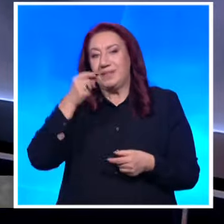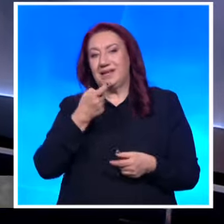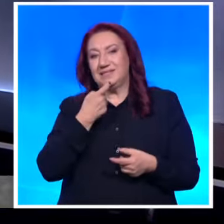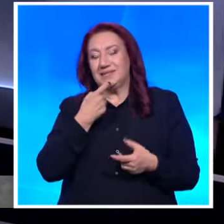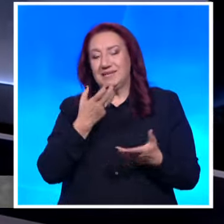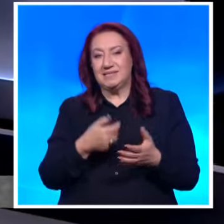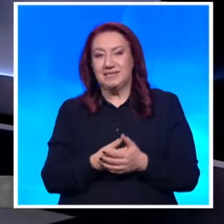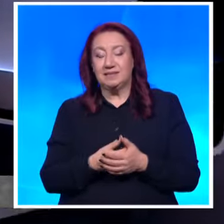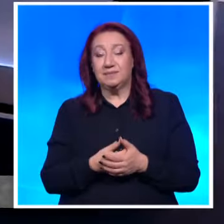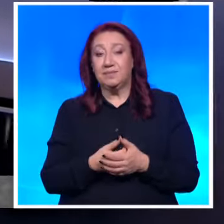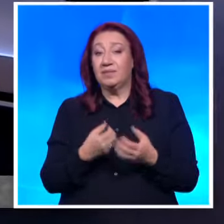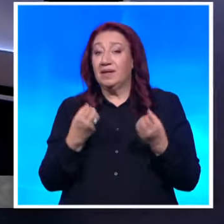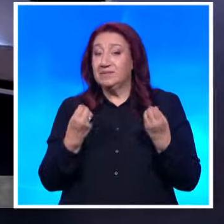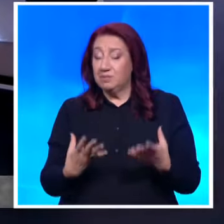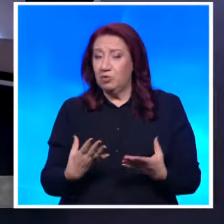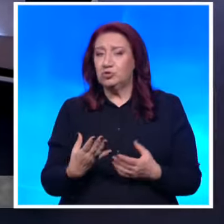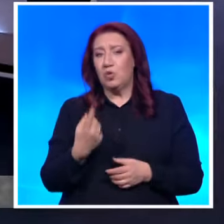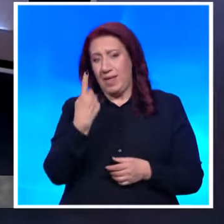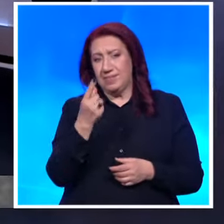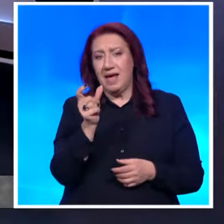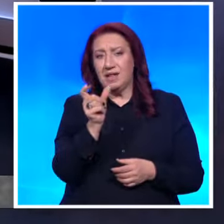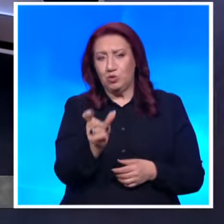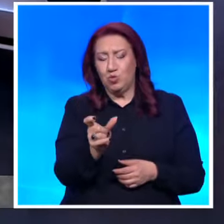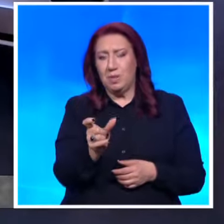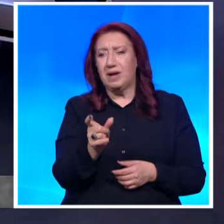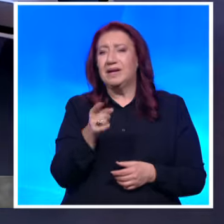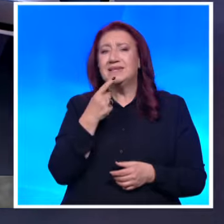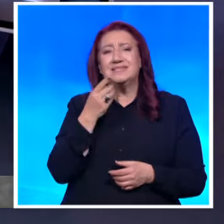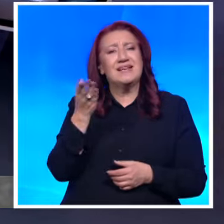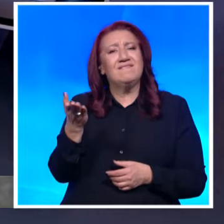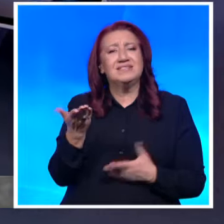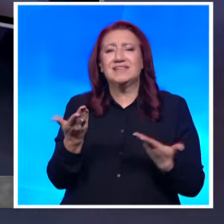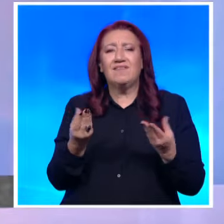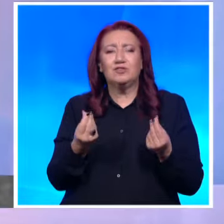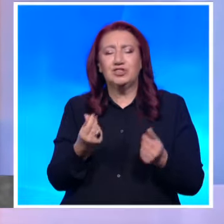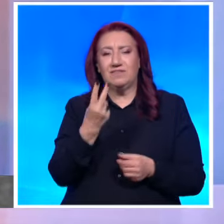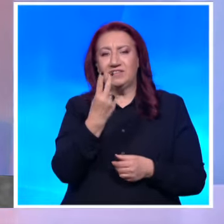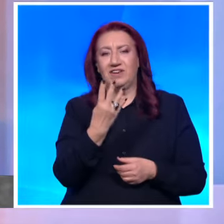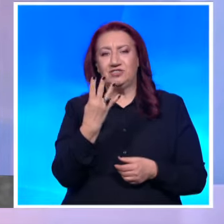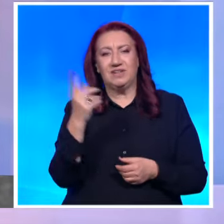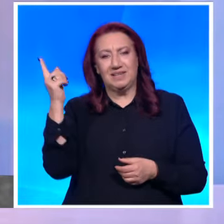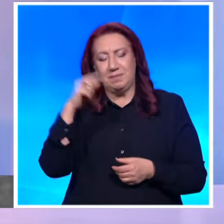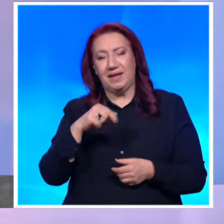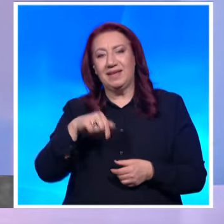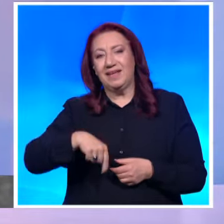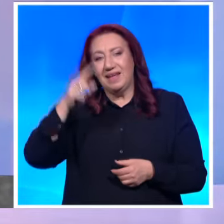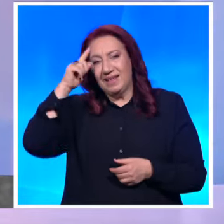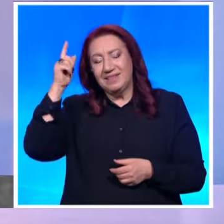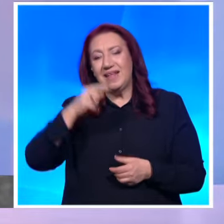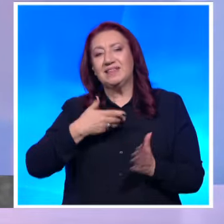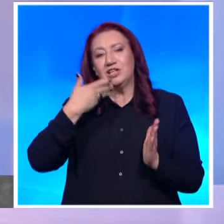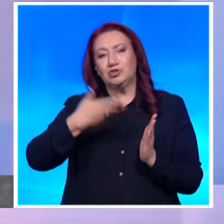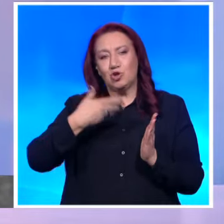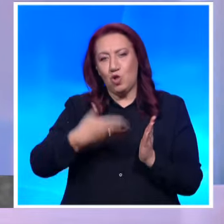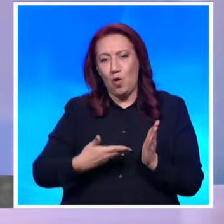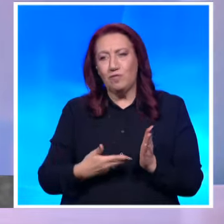него. Възможно ли е с една дума да ни кажете какво за вас е 24 май? Ох, денят на Словото, с което започва всичко.